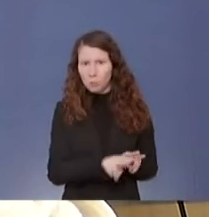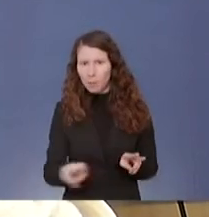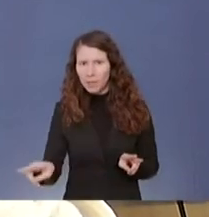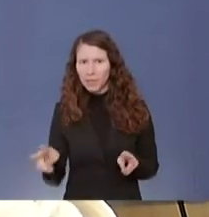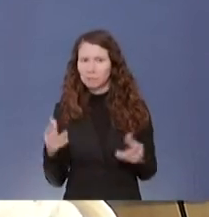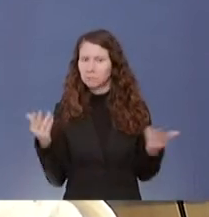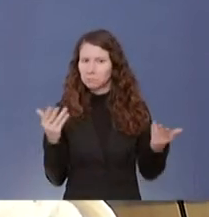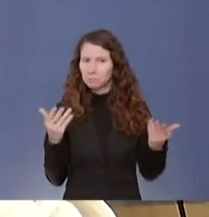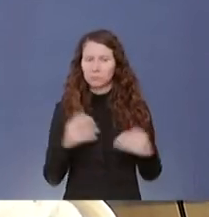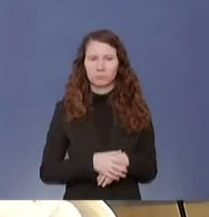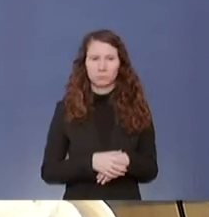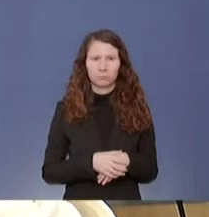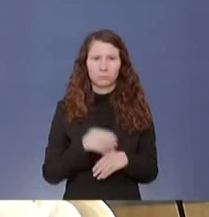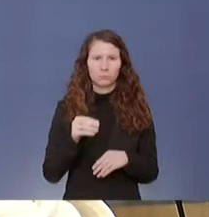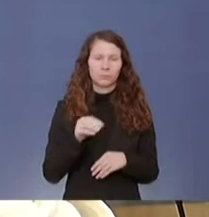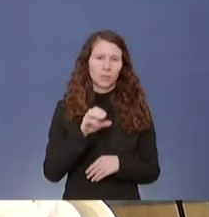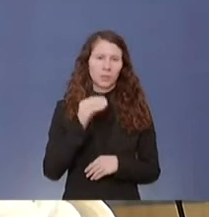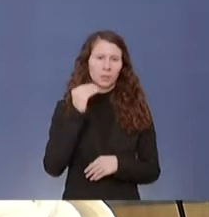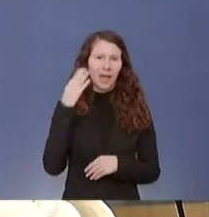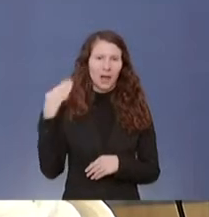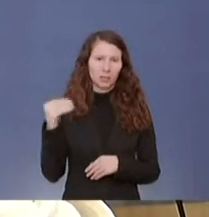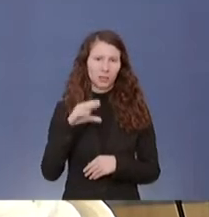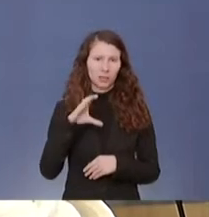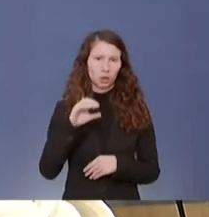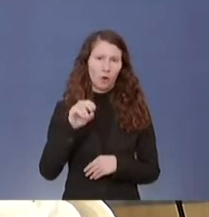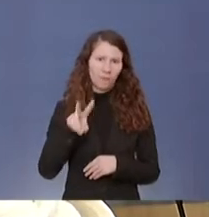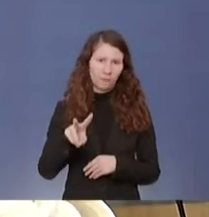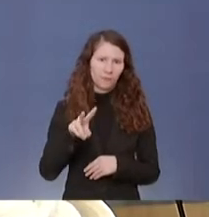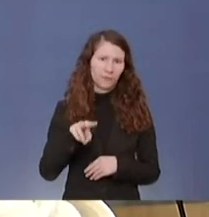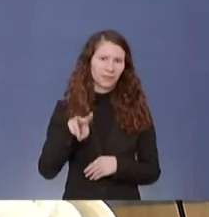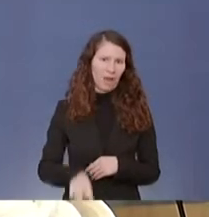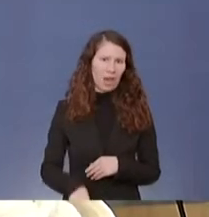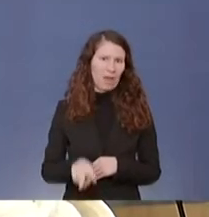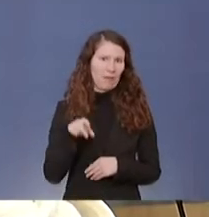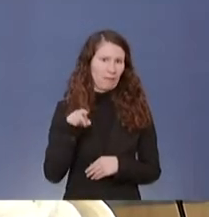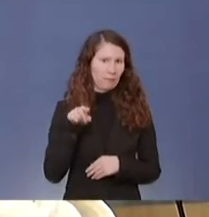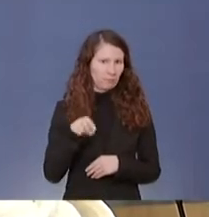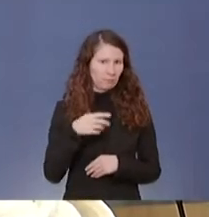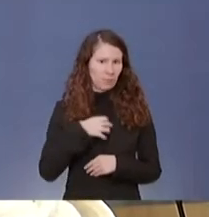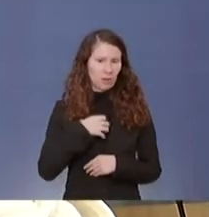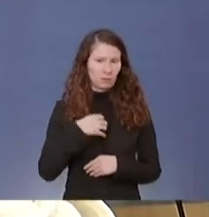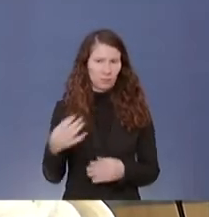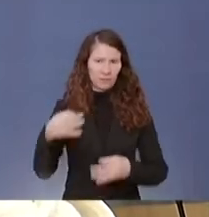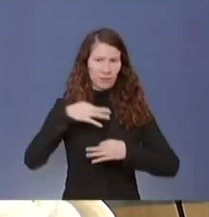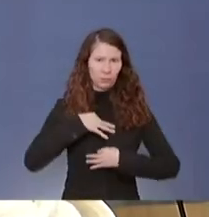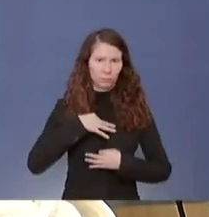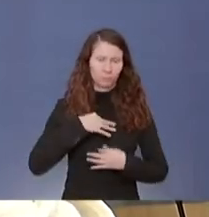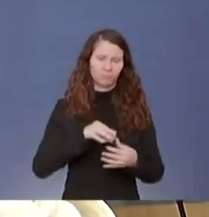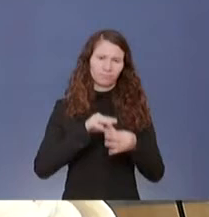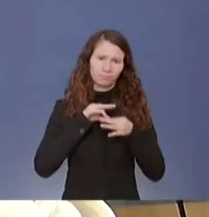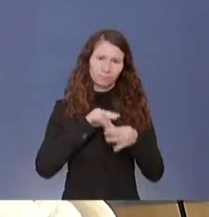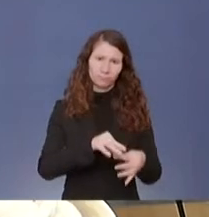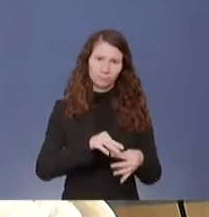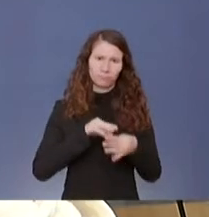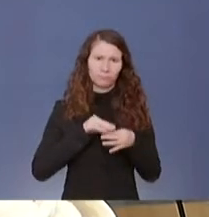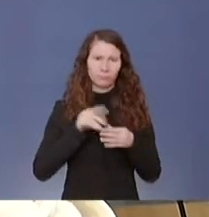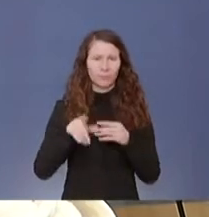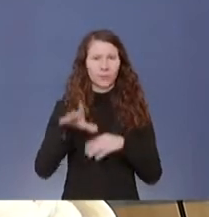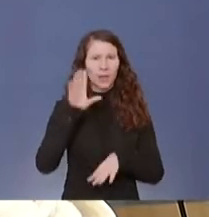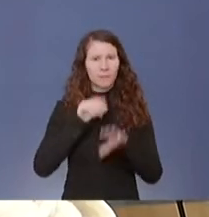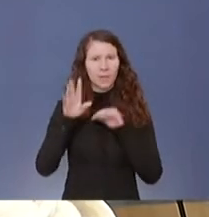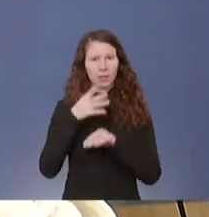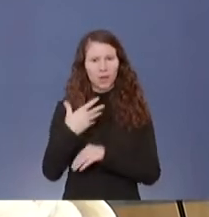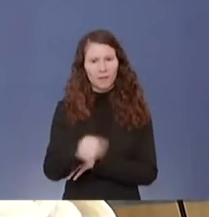die SARS-CoV-2-Infektion, die Covid-19-Erkrankung, tatsächlich an der Zahl der empirisch